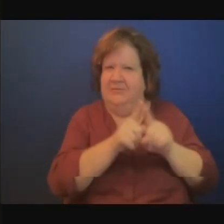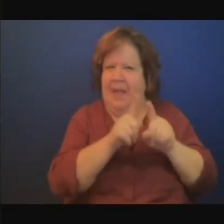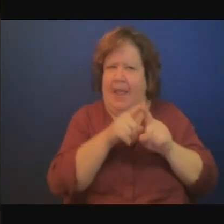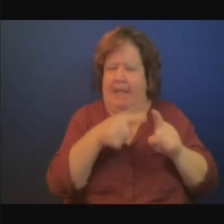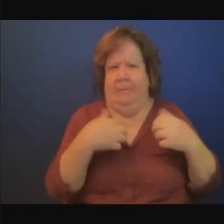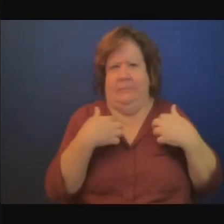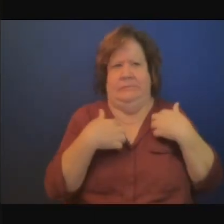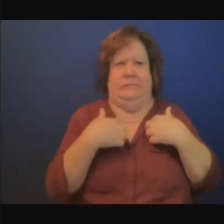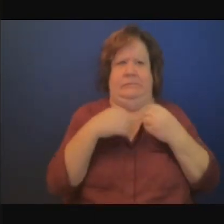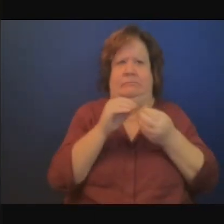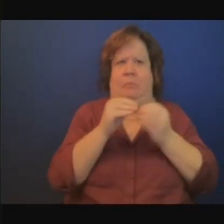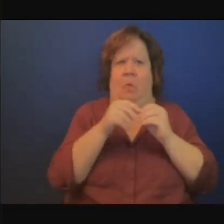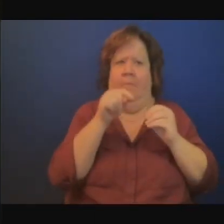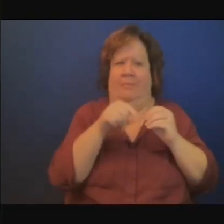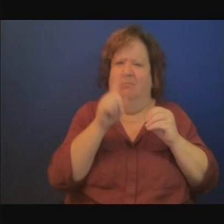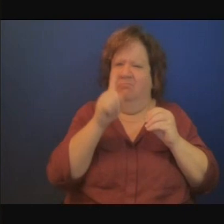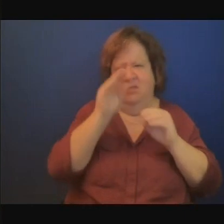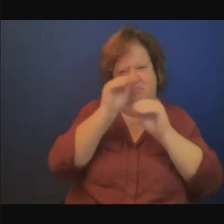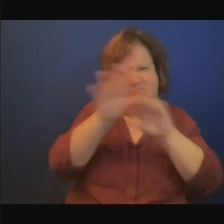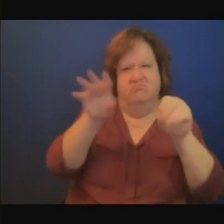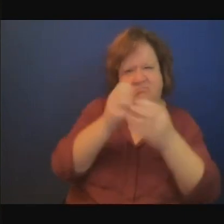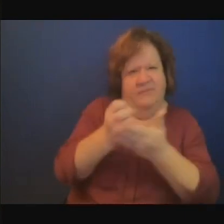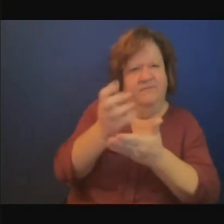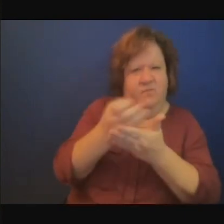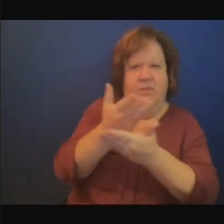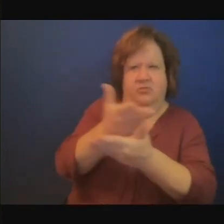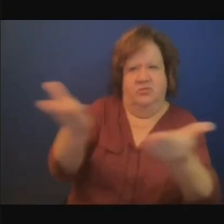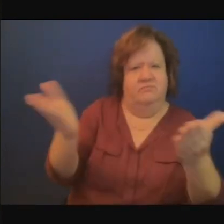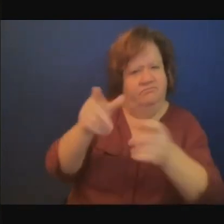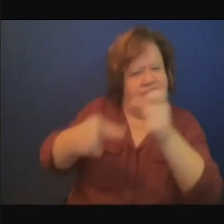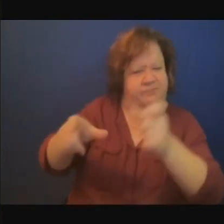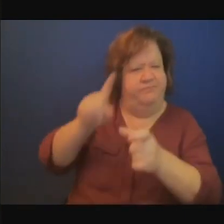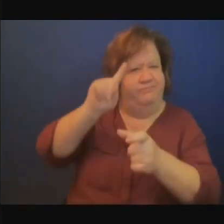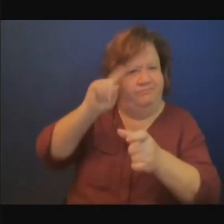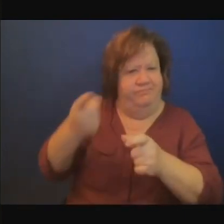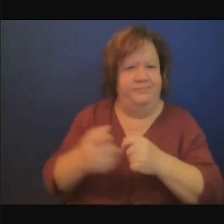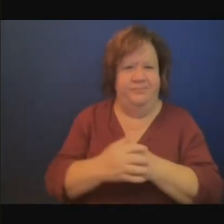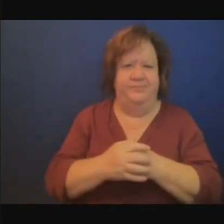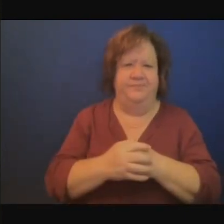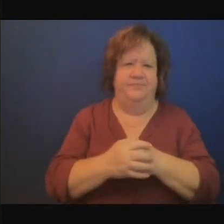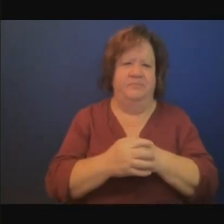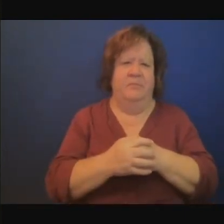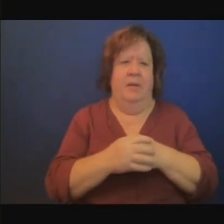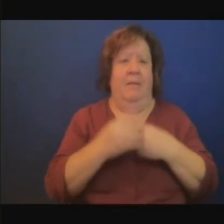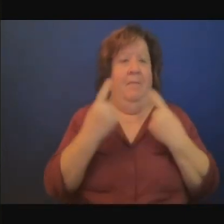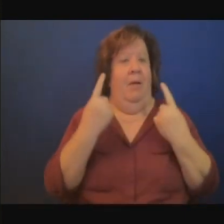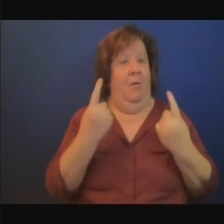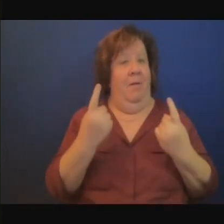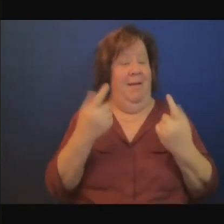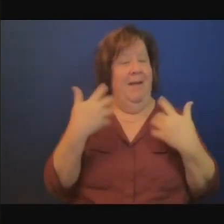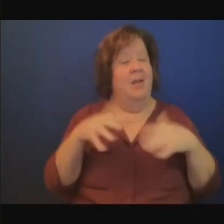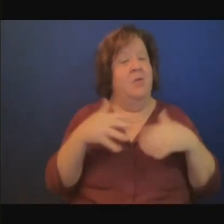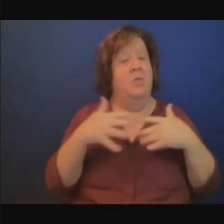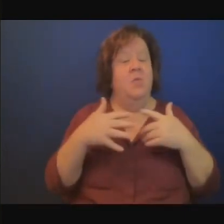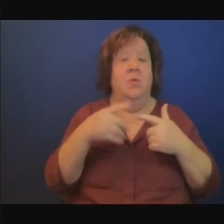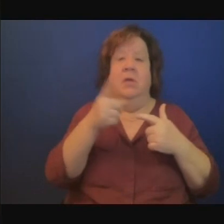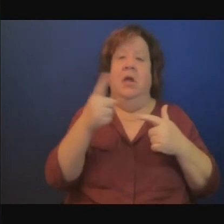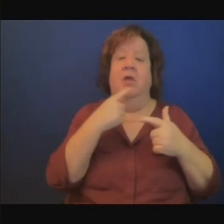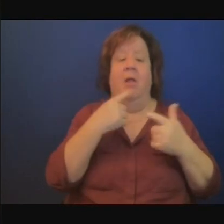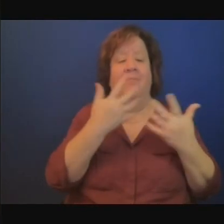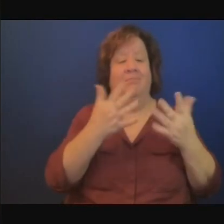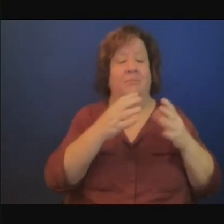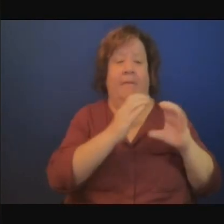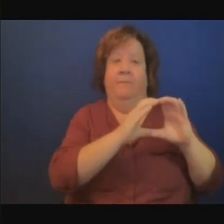d'obtenir la participation du secteur privé un environnement propice aux investissements a été mentionné